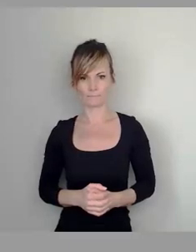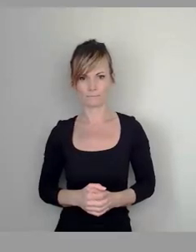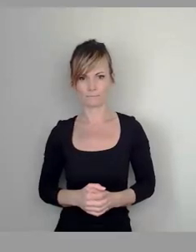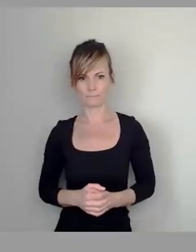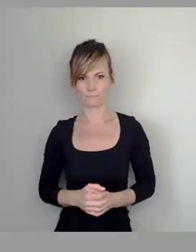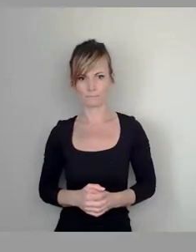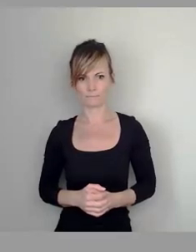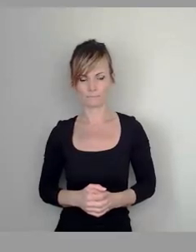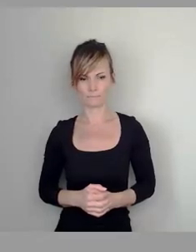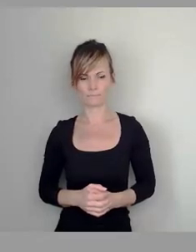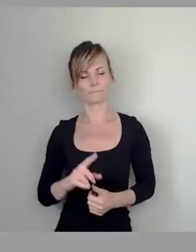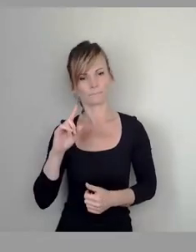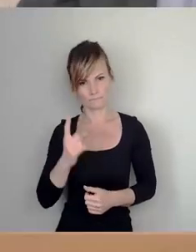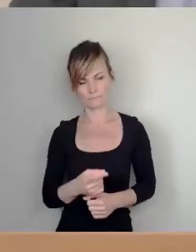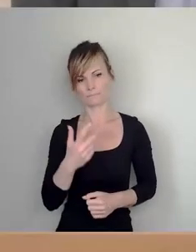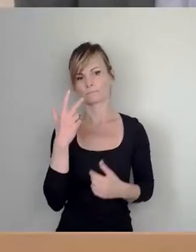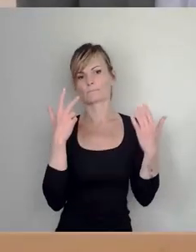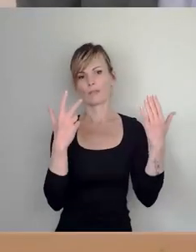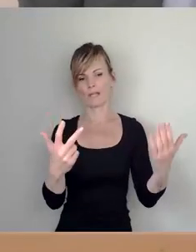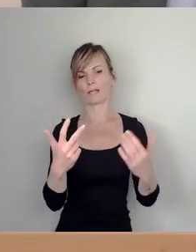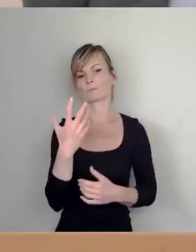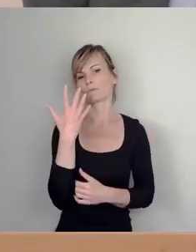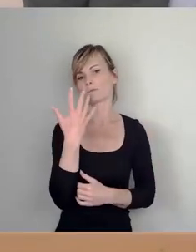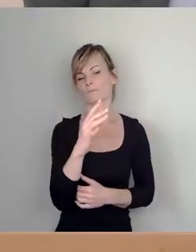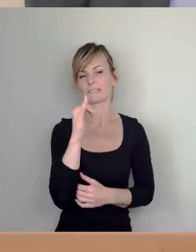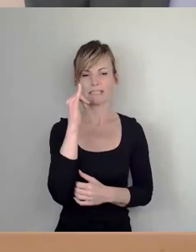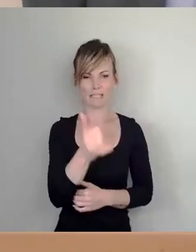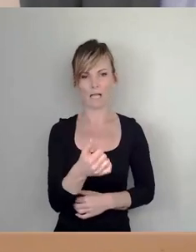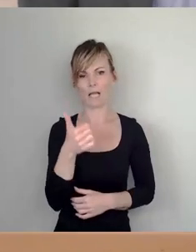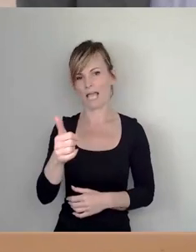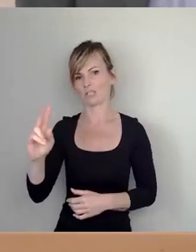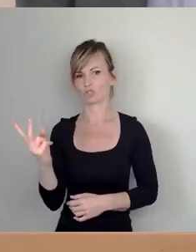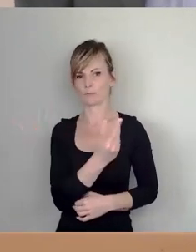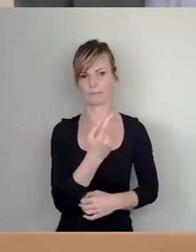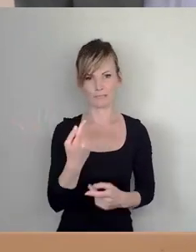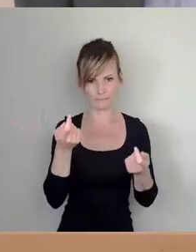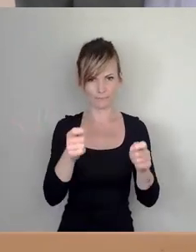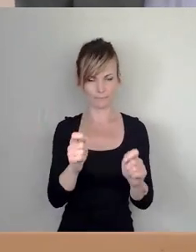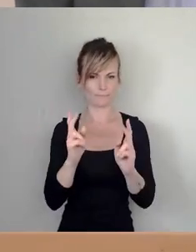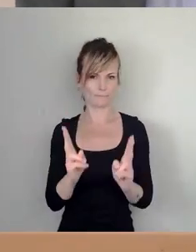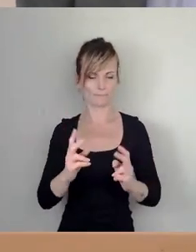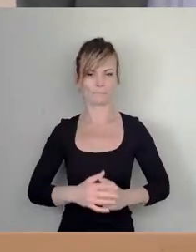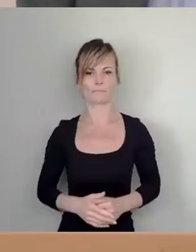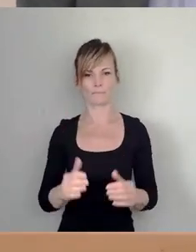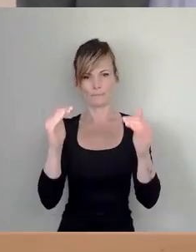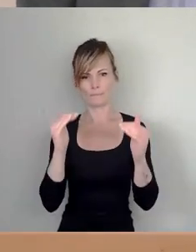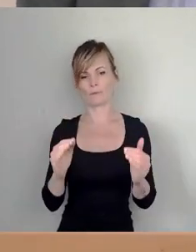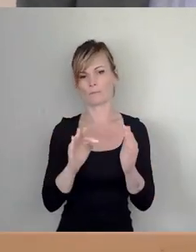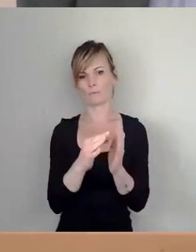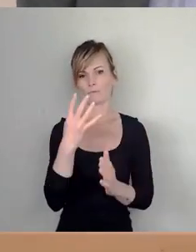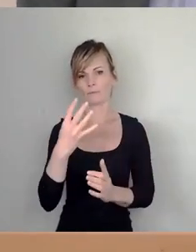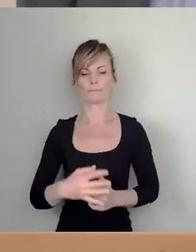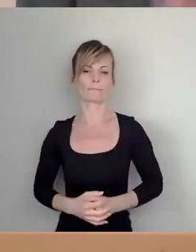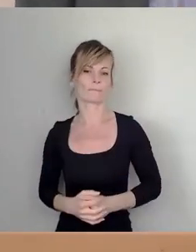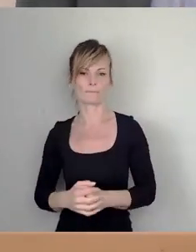Ebenfalls 58 Ja, Stimmen einstimmig so beschlossen. Ich rufe Punkt 4 auf. Wer hier